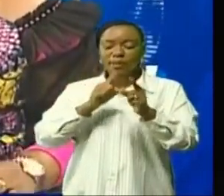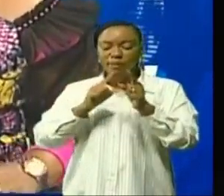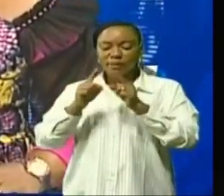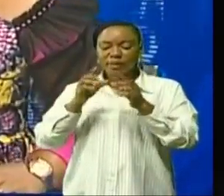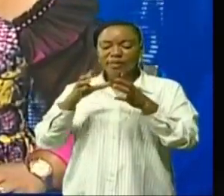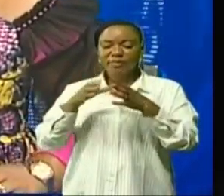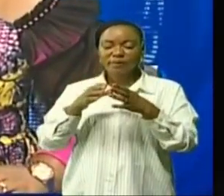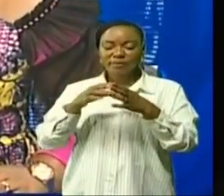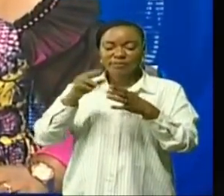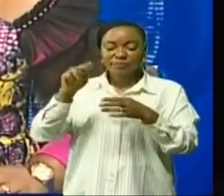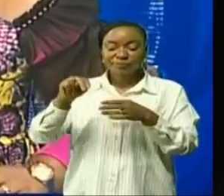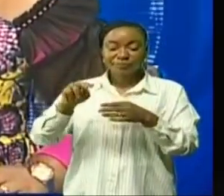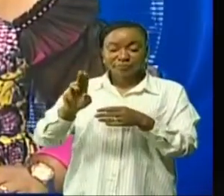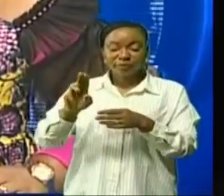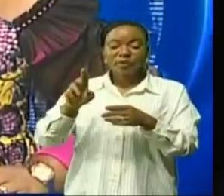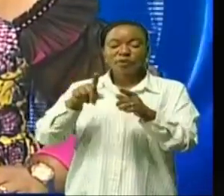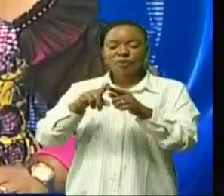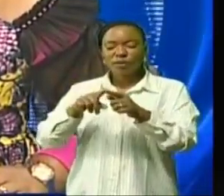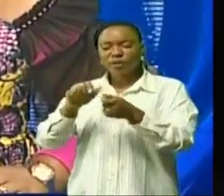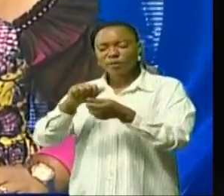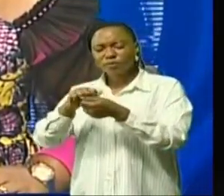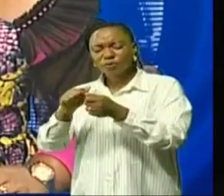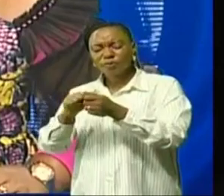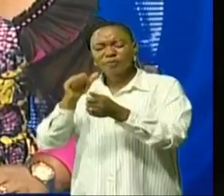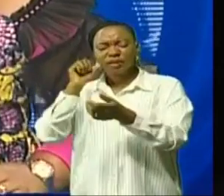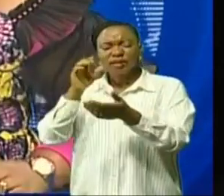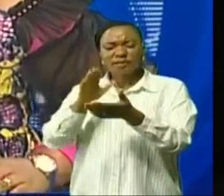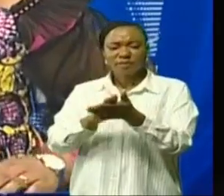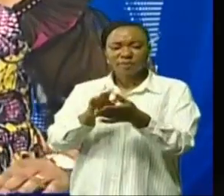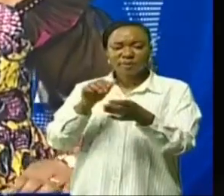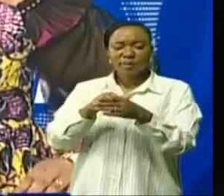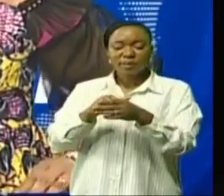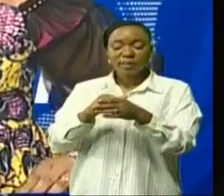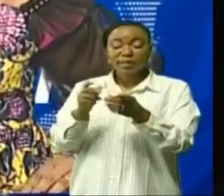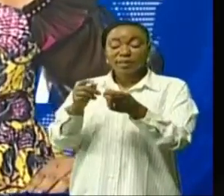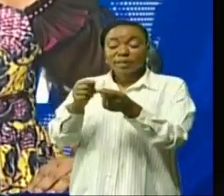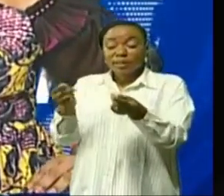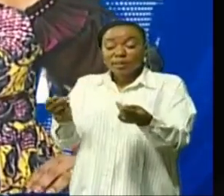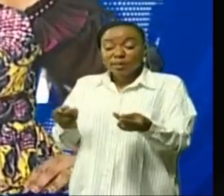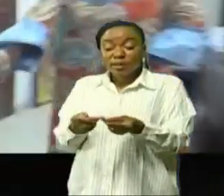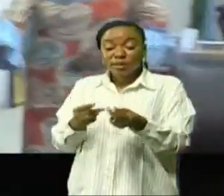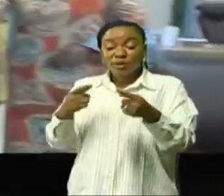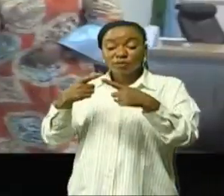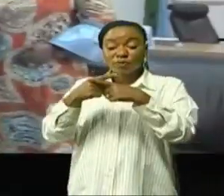liées au genre et aux conditions de la femme dans les zones de conflit Cédric Kenina